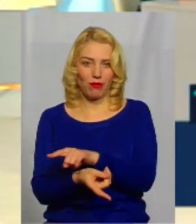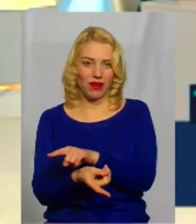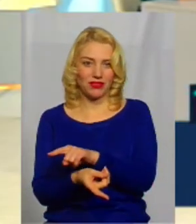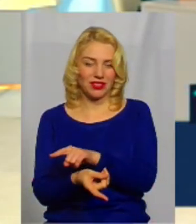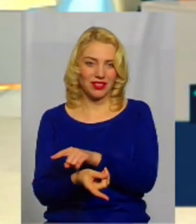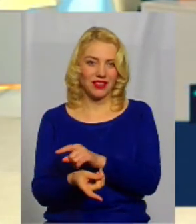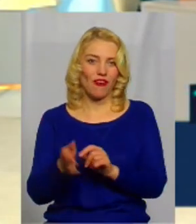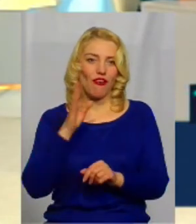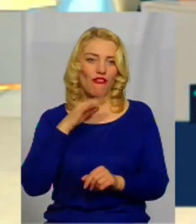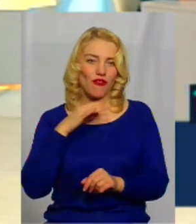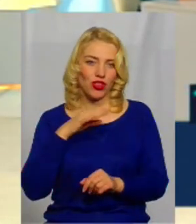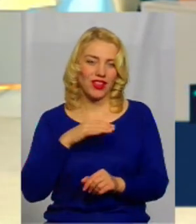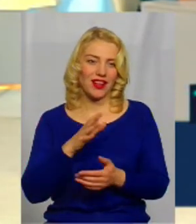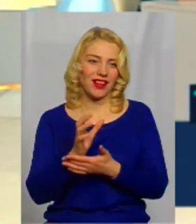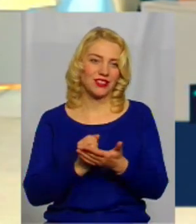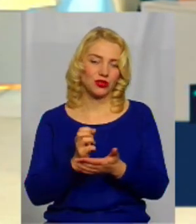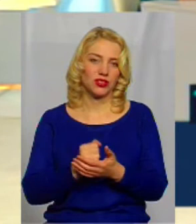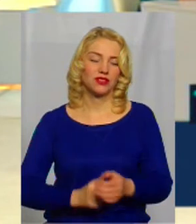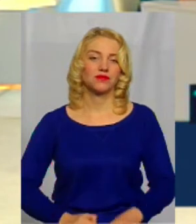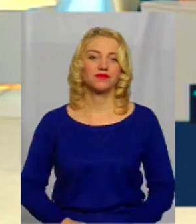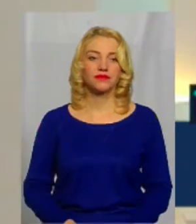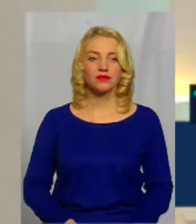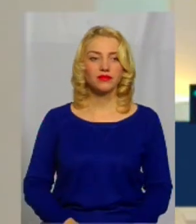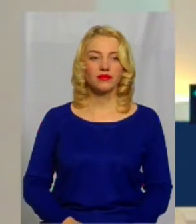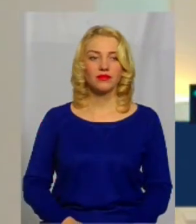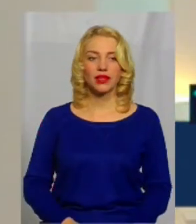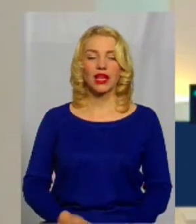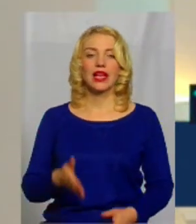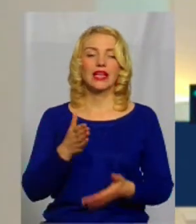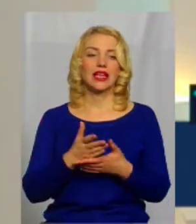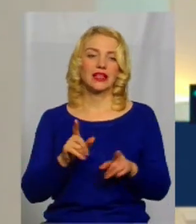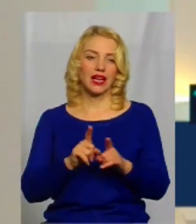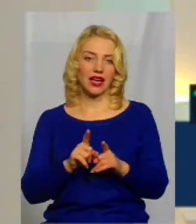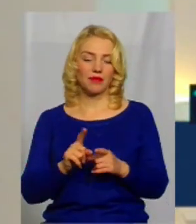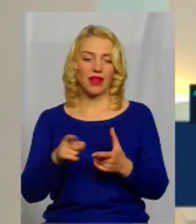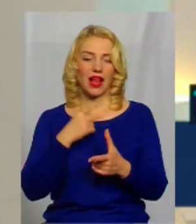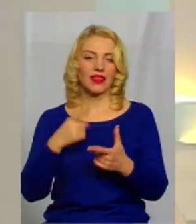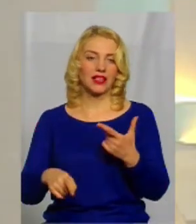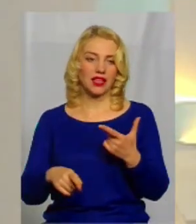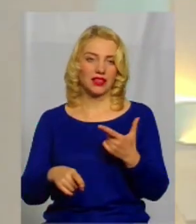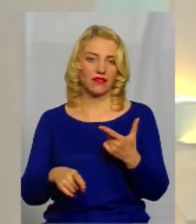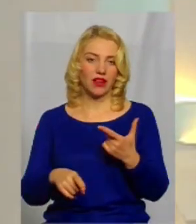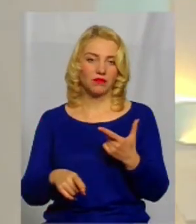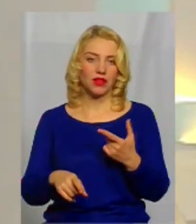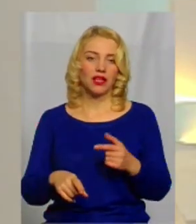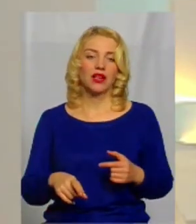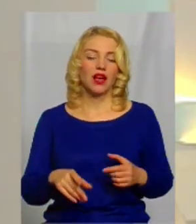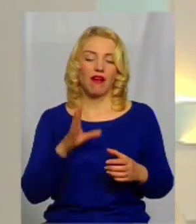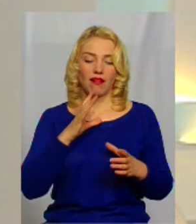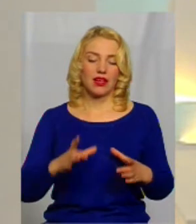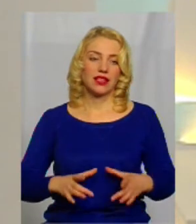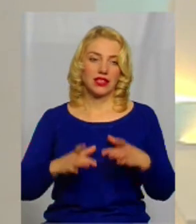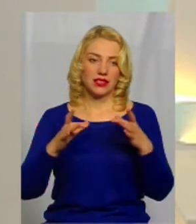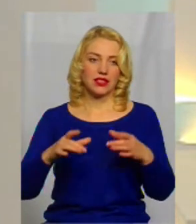водних ресурсів. Є така, ну, називаємо її альтернативою криницям